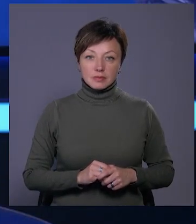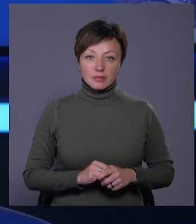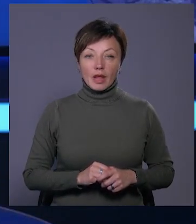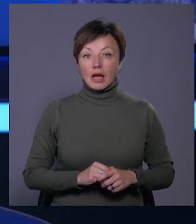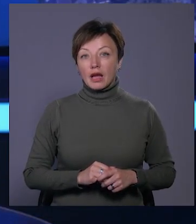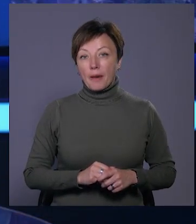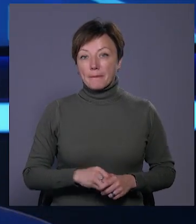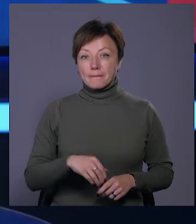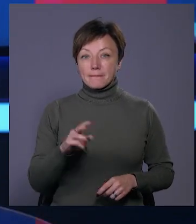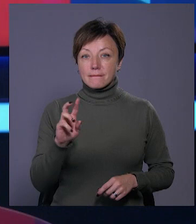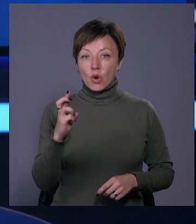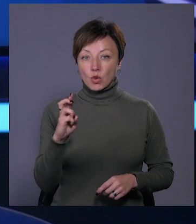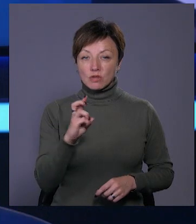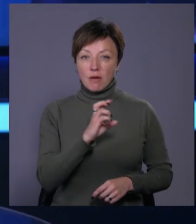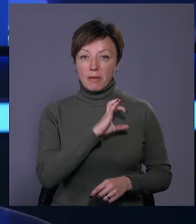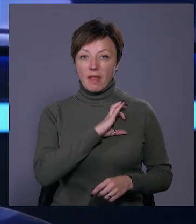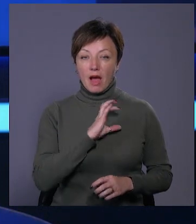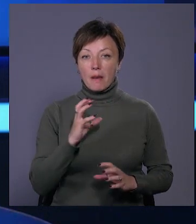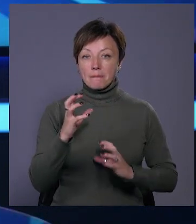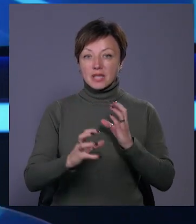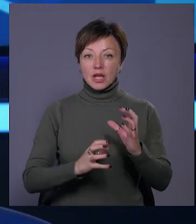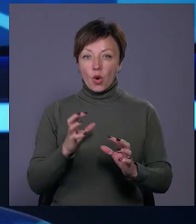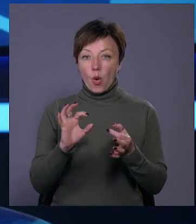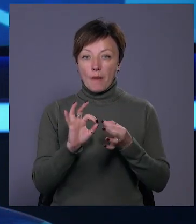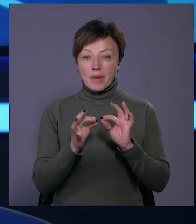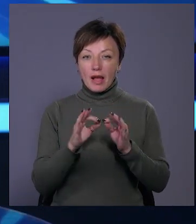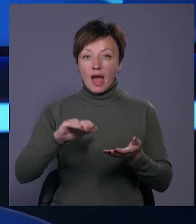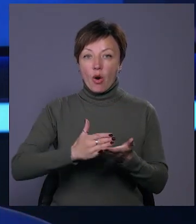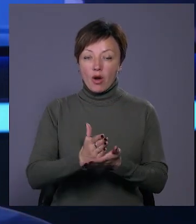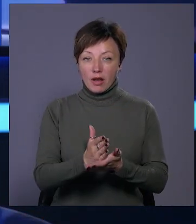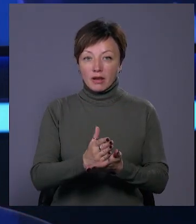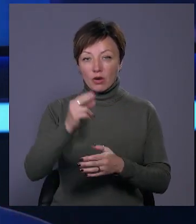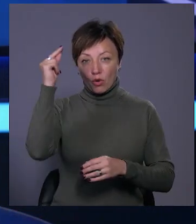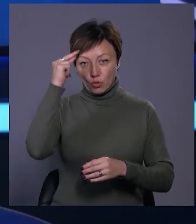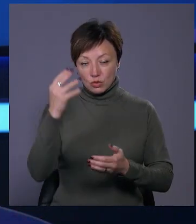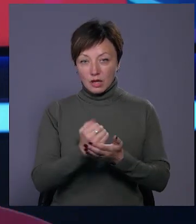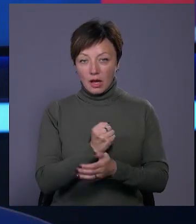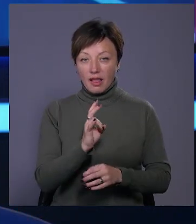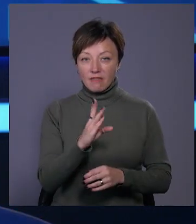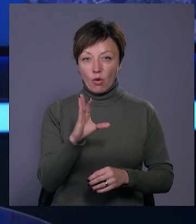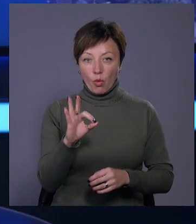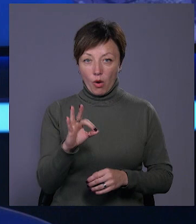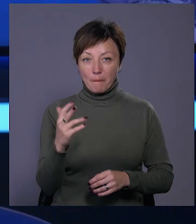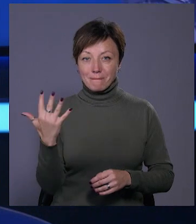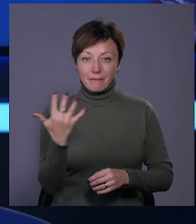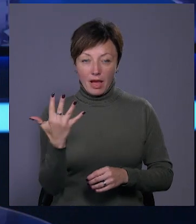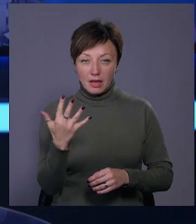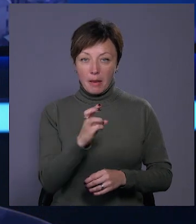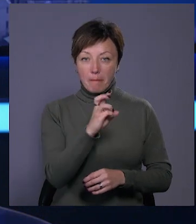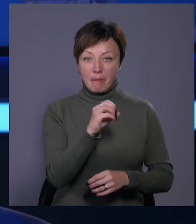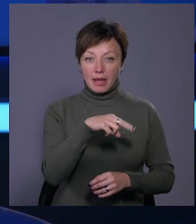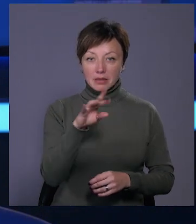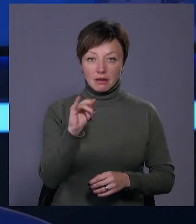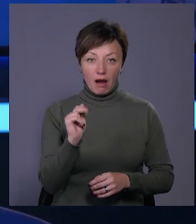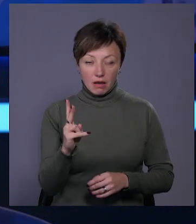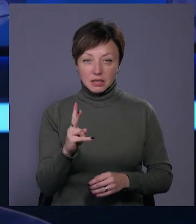Бронзову медаль Міжнародної олімпіади з географії здобув учень НВО номер 5 Артур Бедрак. Зокрема, за участь у